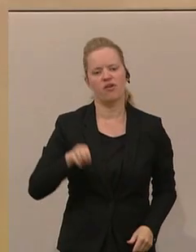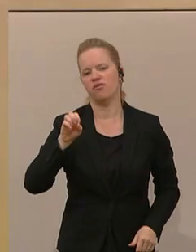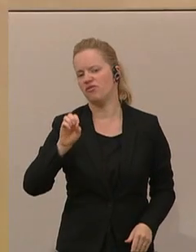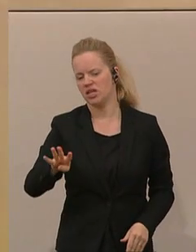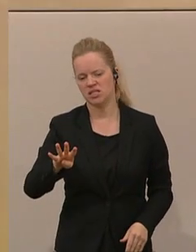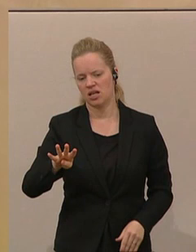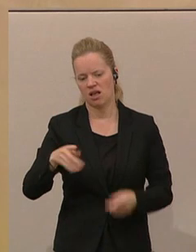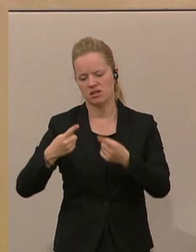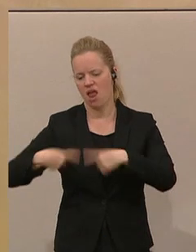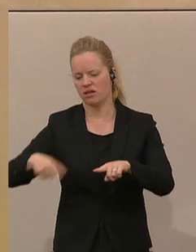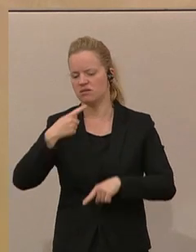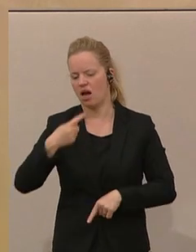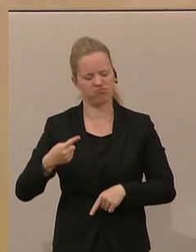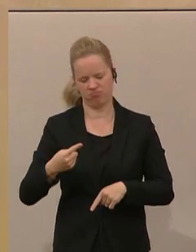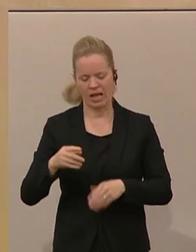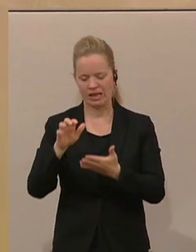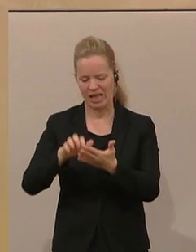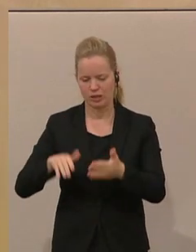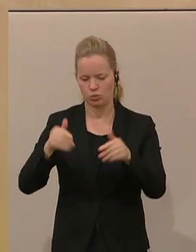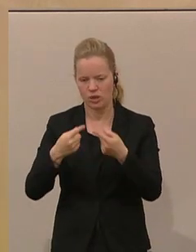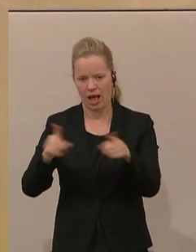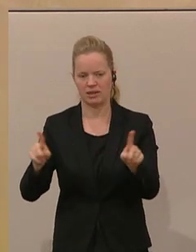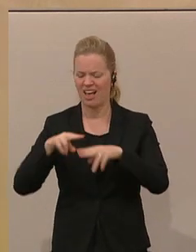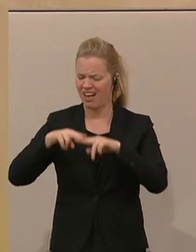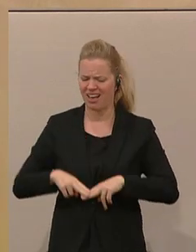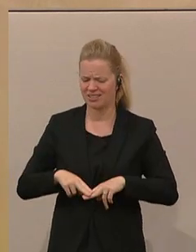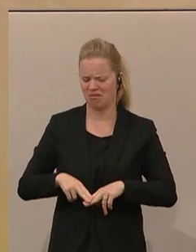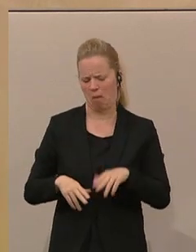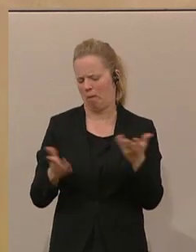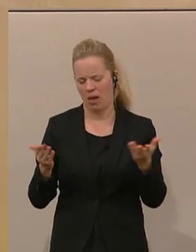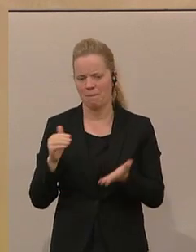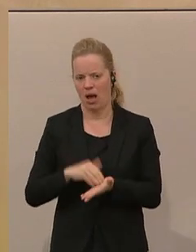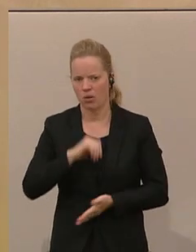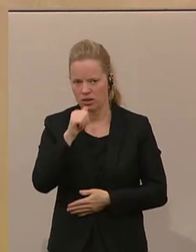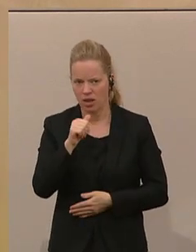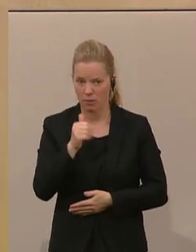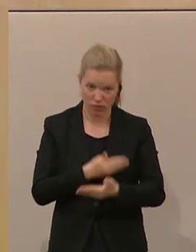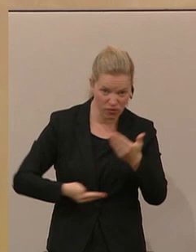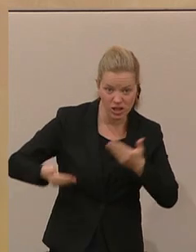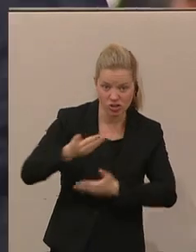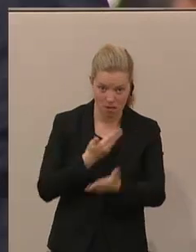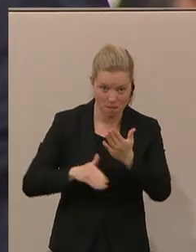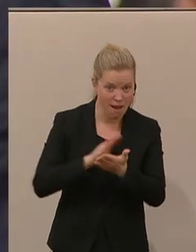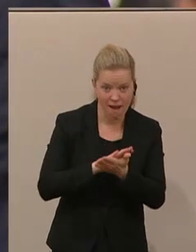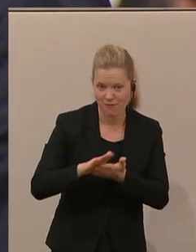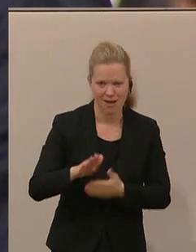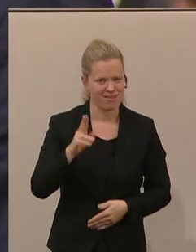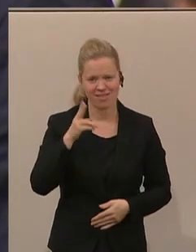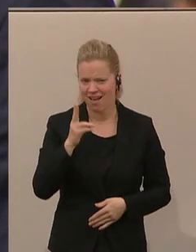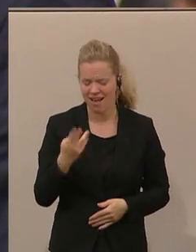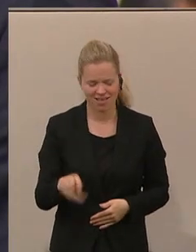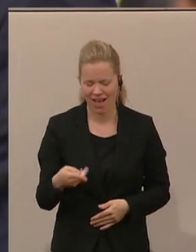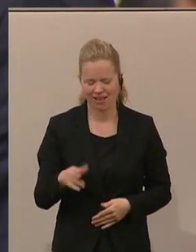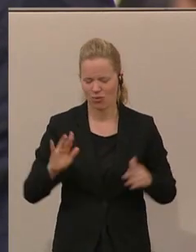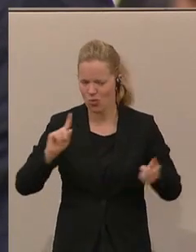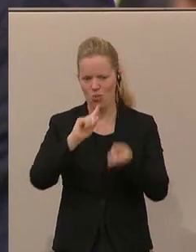muss man ganz was anderes draufschreiben und die anderen brauchen nichts. Und das ist ja nicht eine Erleichterung für die Wirtschaft. Im Gegenteil, diese Renationalisierung behindert ja dann die